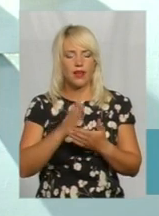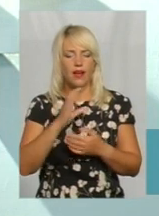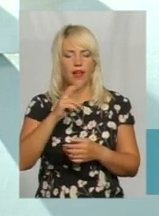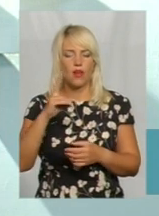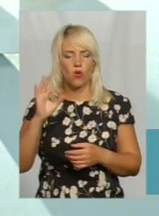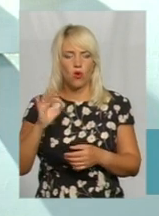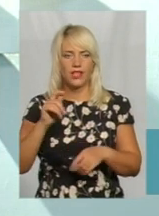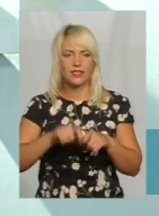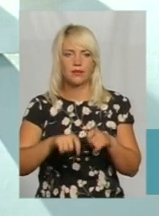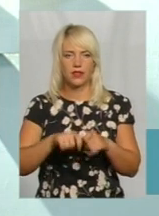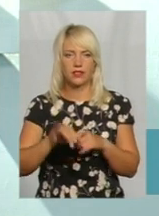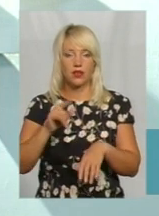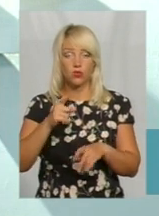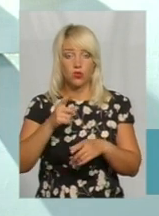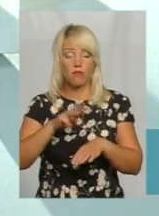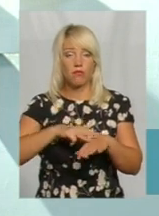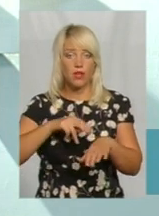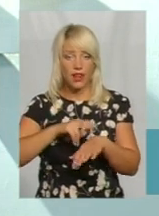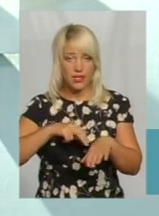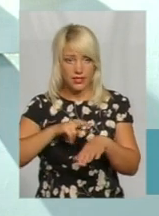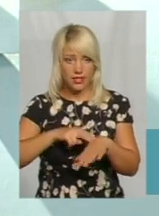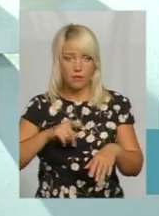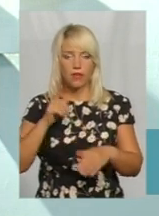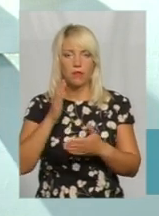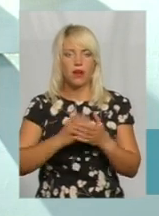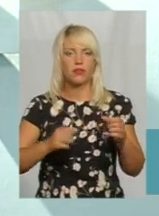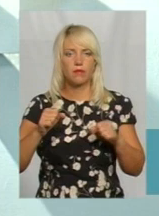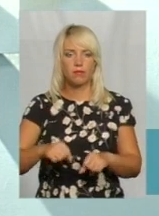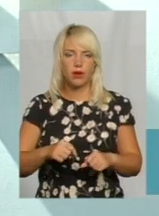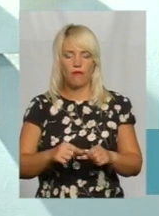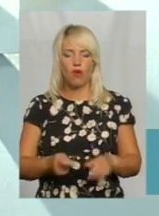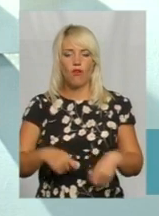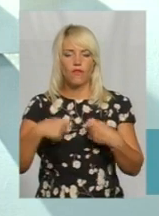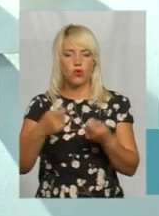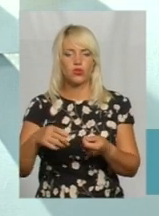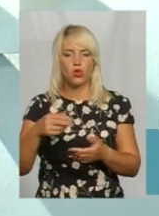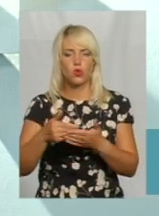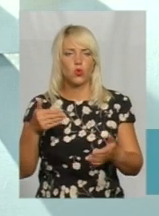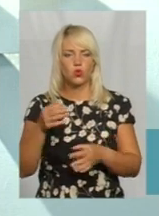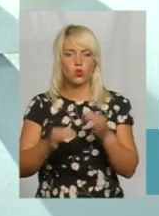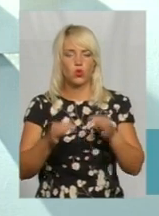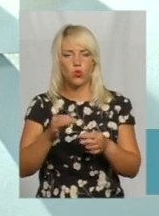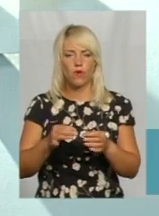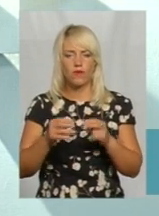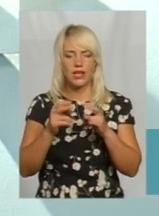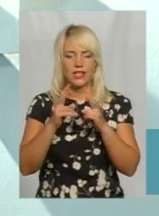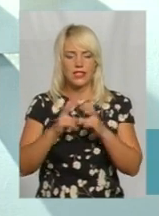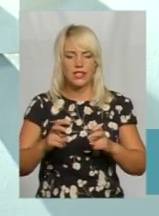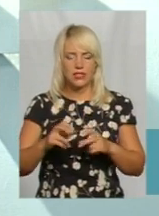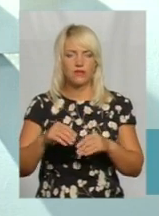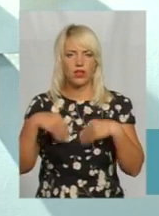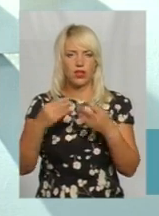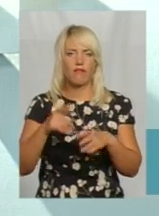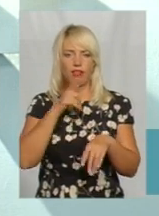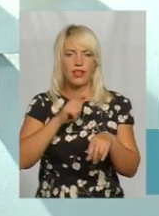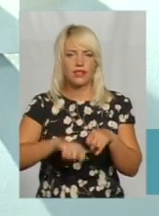Бо міліція сьогодні, поліцейські органи, вони мають право вносити до судового слідства і призначати експертизи, перевірки і